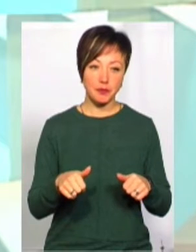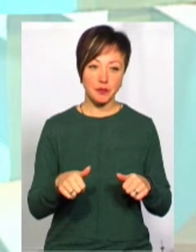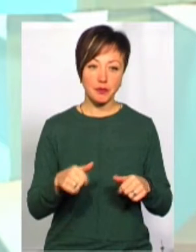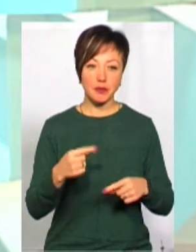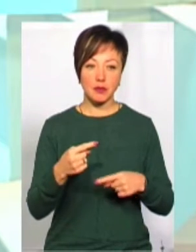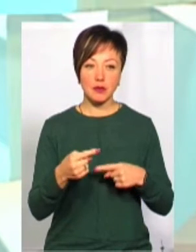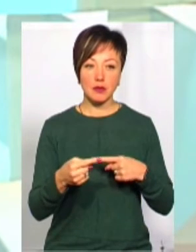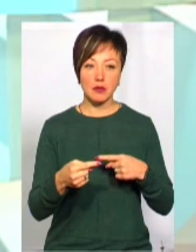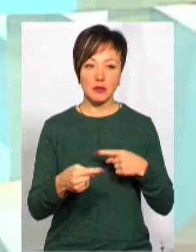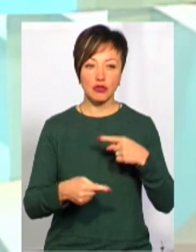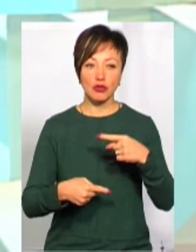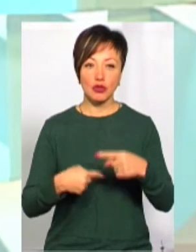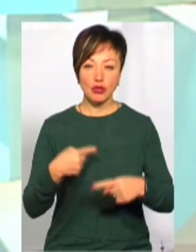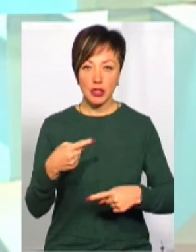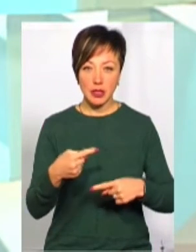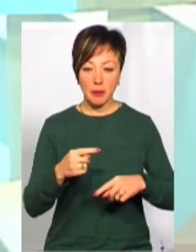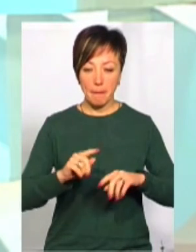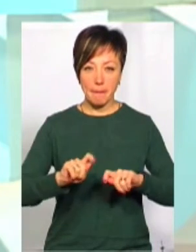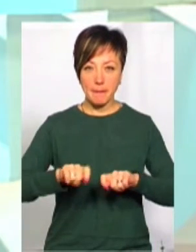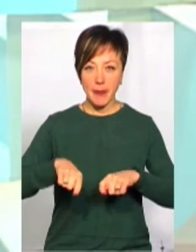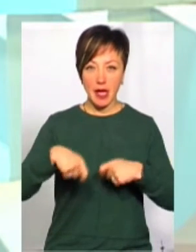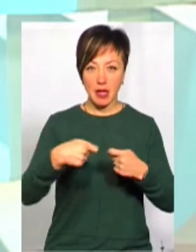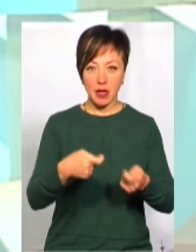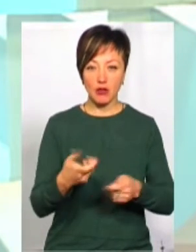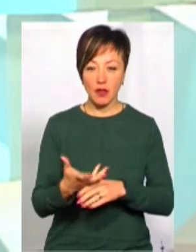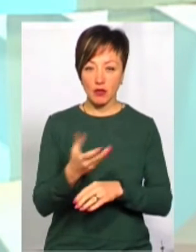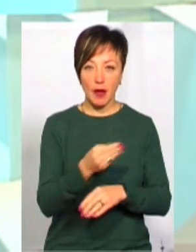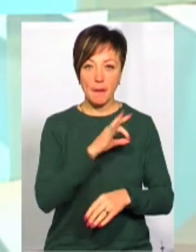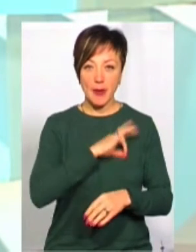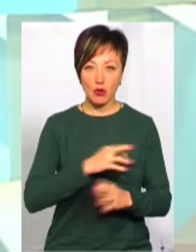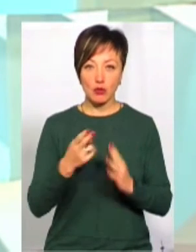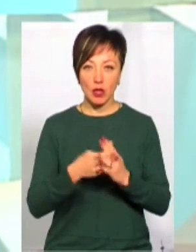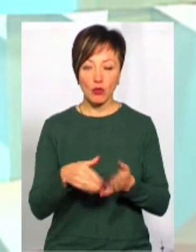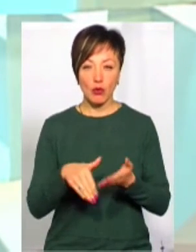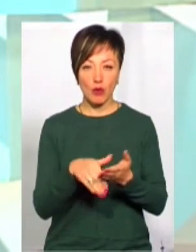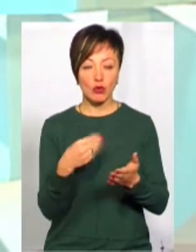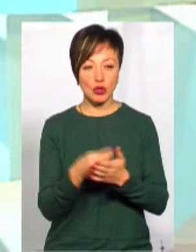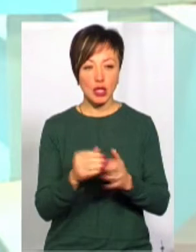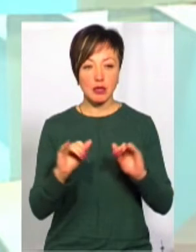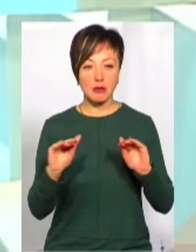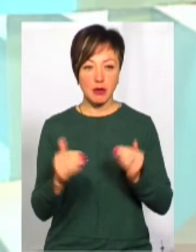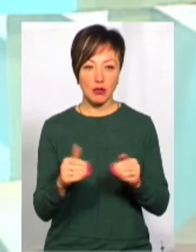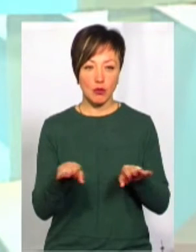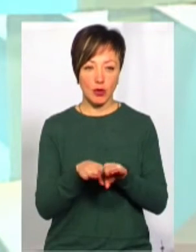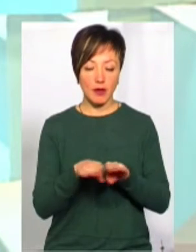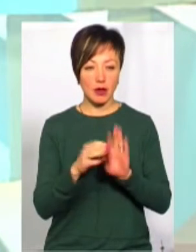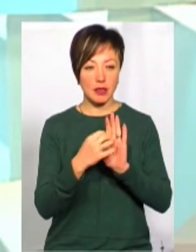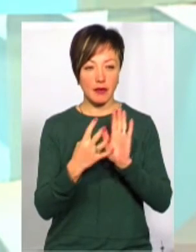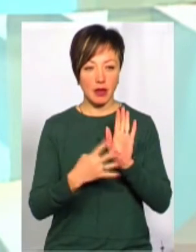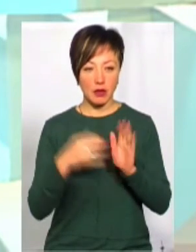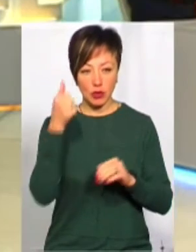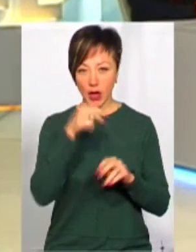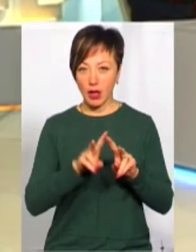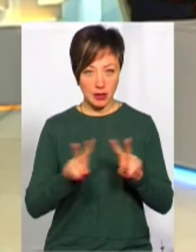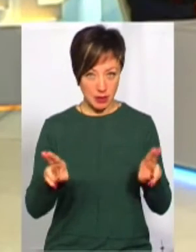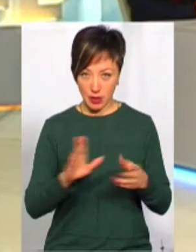передачу фінансування пільг, субсидії і допомог бюджет зменшується приймось з 2019 року. Така